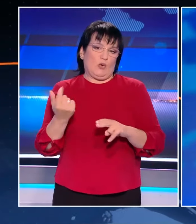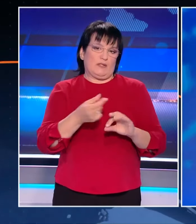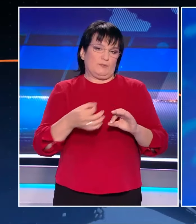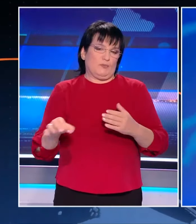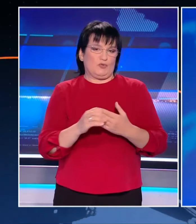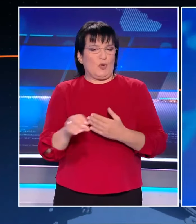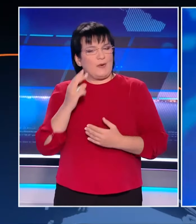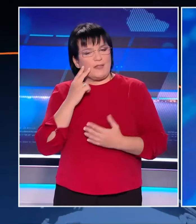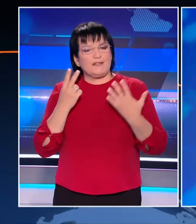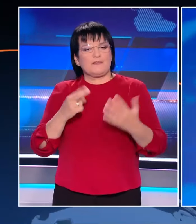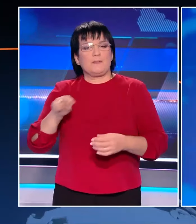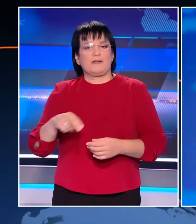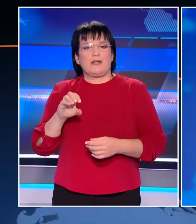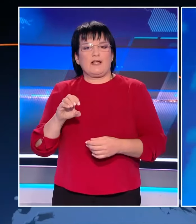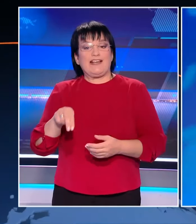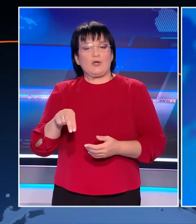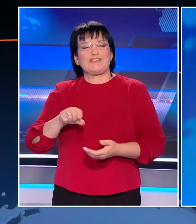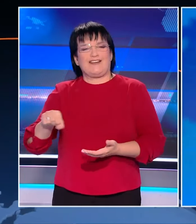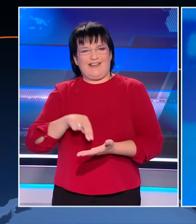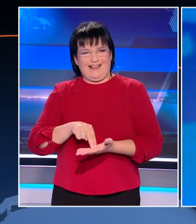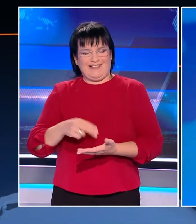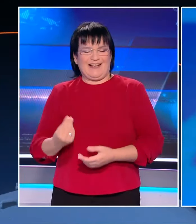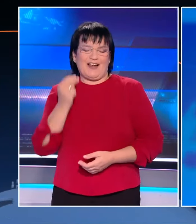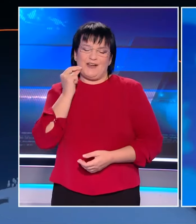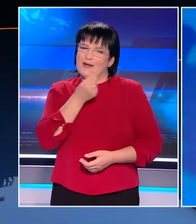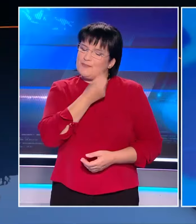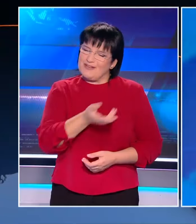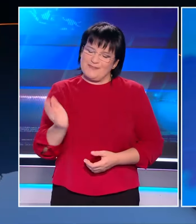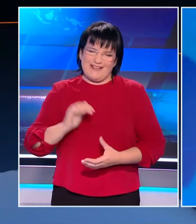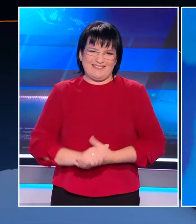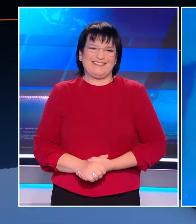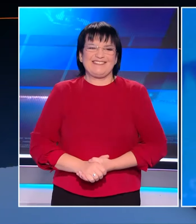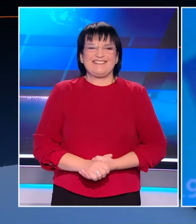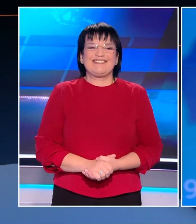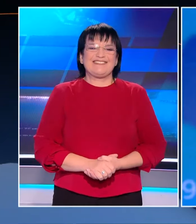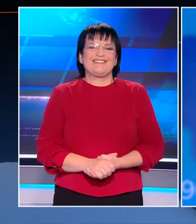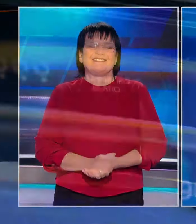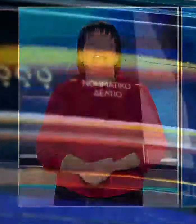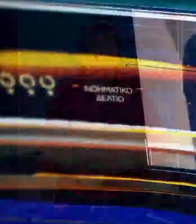κεντρικό δελτίο του Open στις 7 παρατέταρτο με τον Νίκο Στραβελάκη. Κυρίες και κύριοι, καλώς σας απόγευμα.